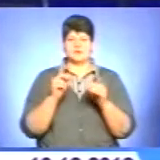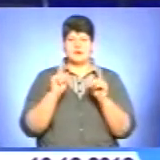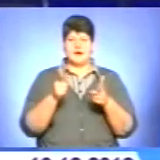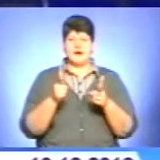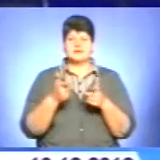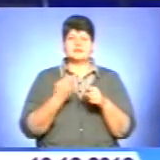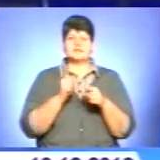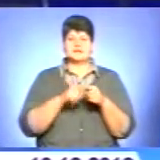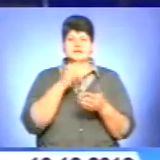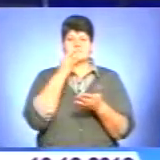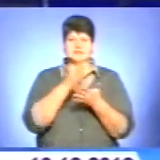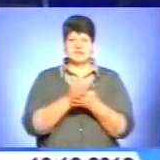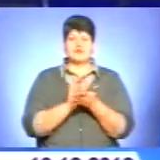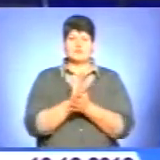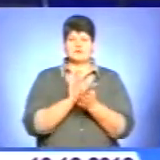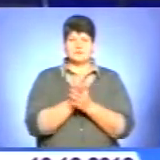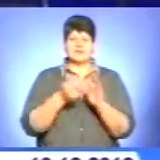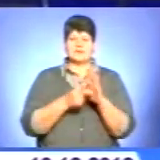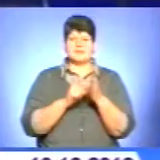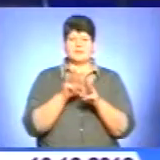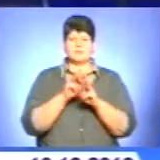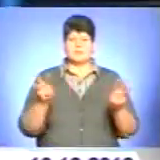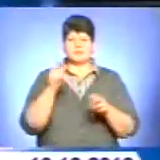повідомили у прес-службі Кабінету міністрів України.